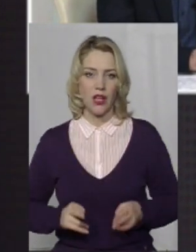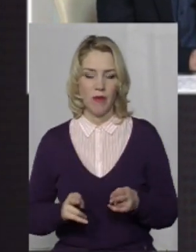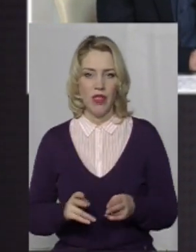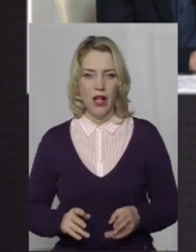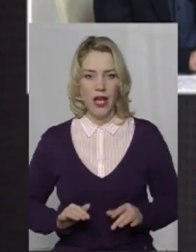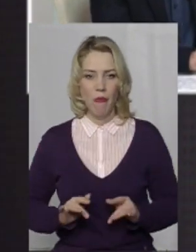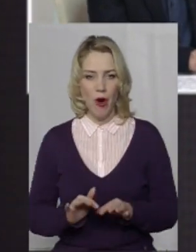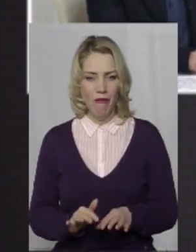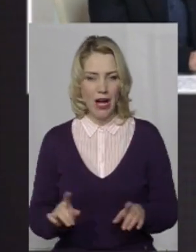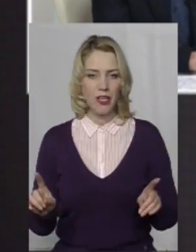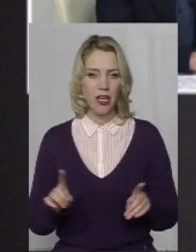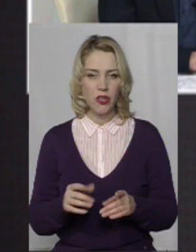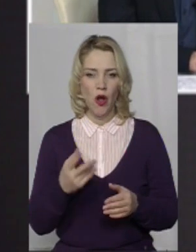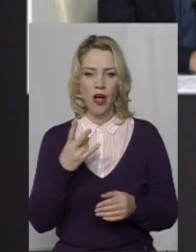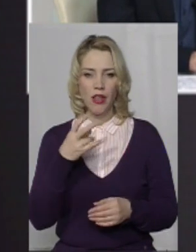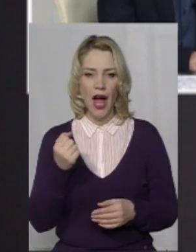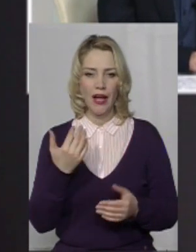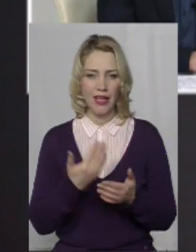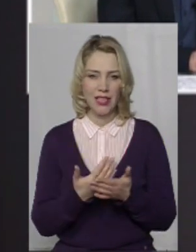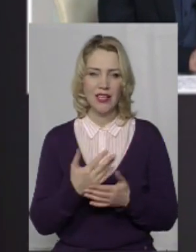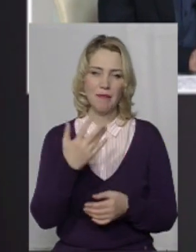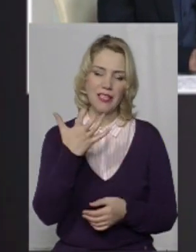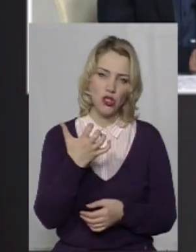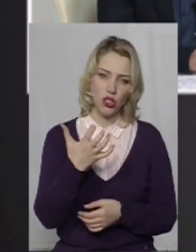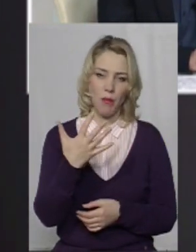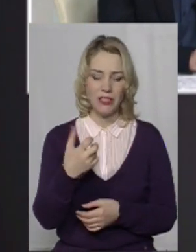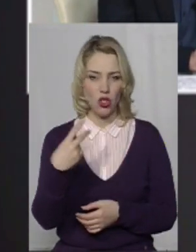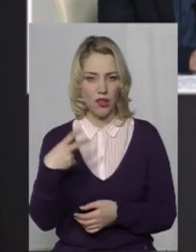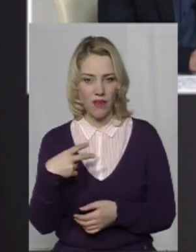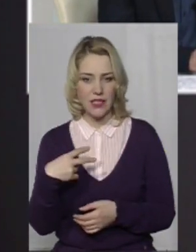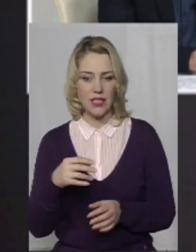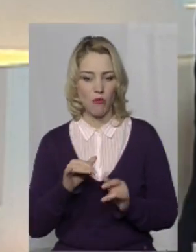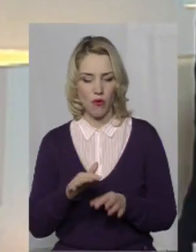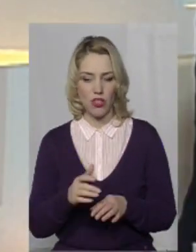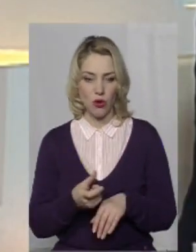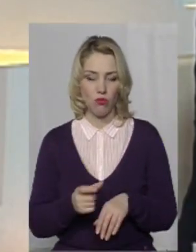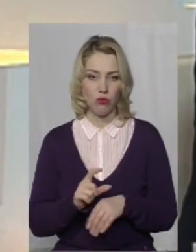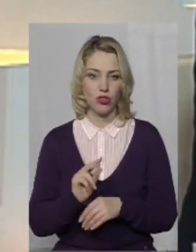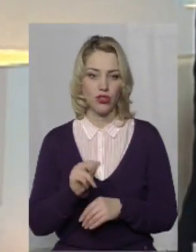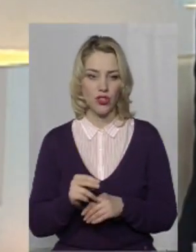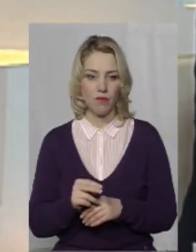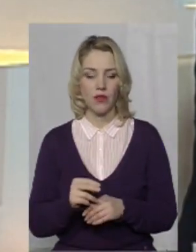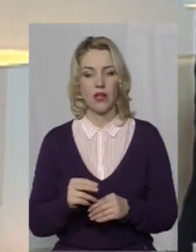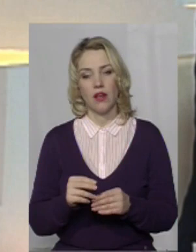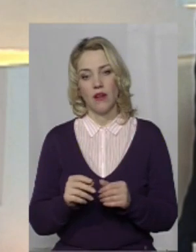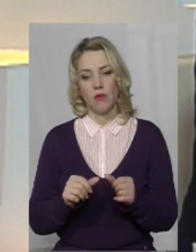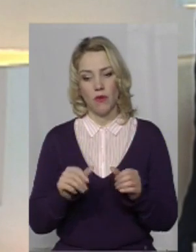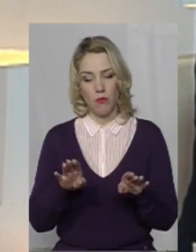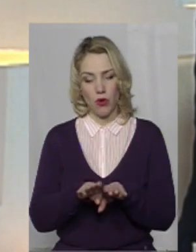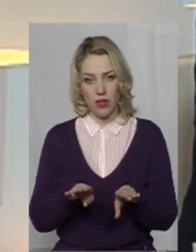десь на 500-520 проваджень більше, чи в порівнянні з 2017